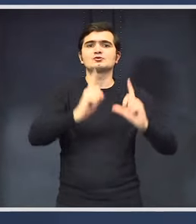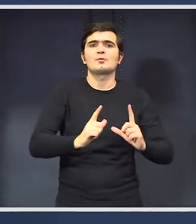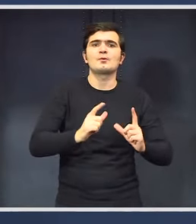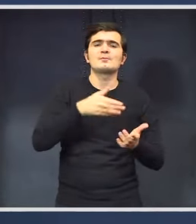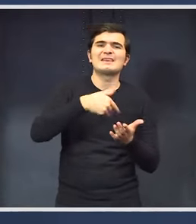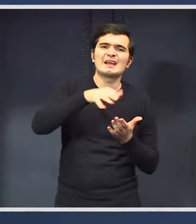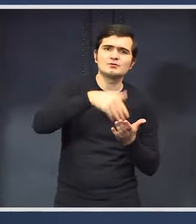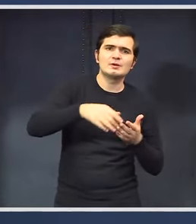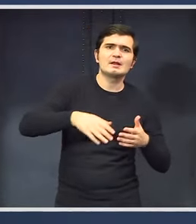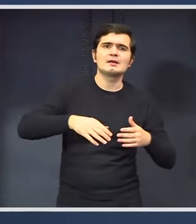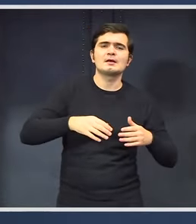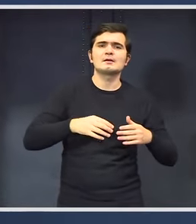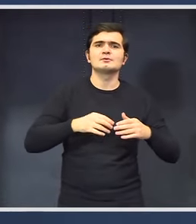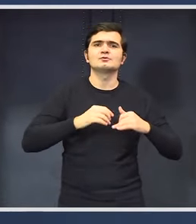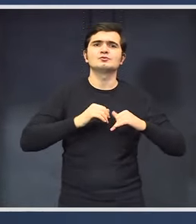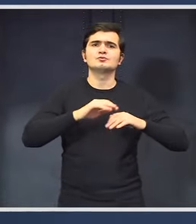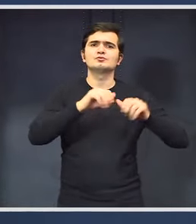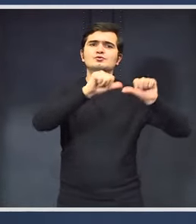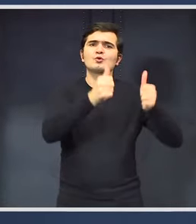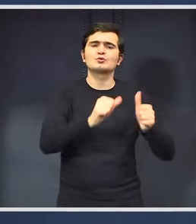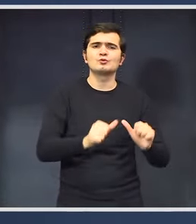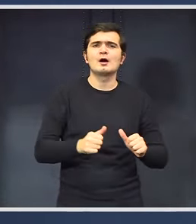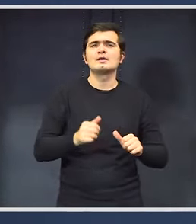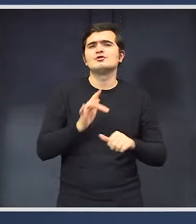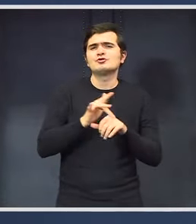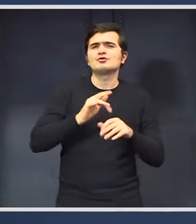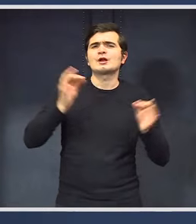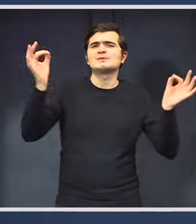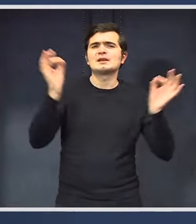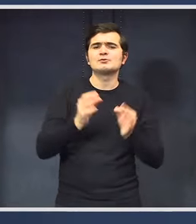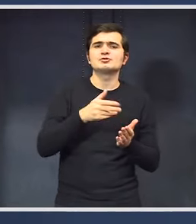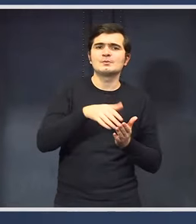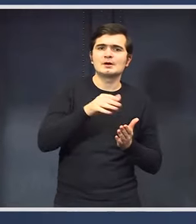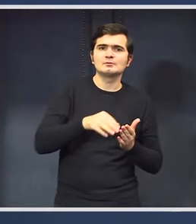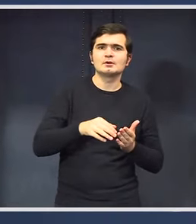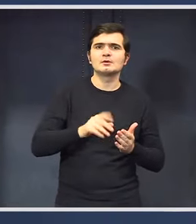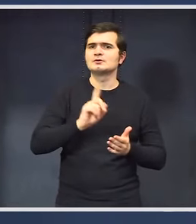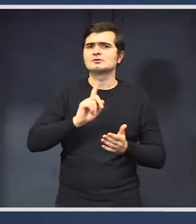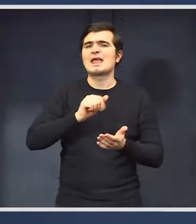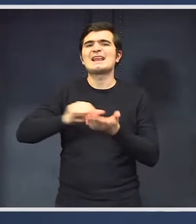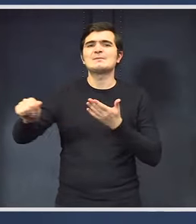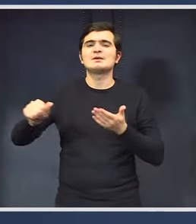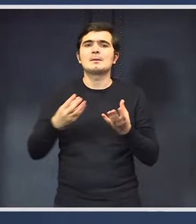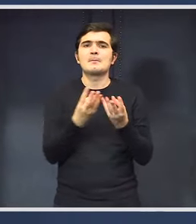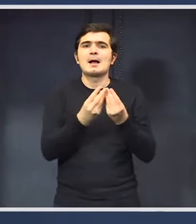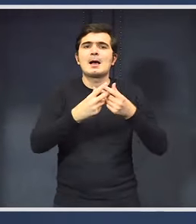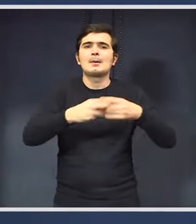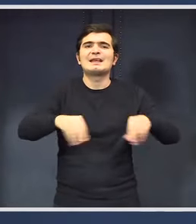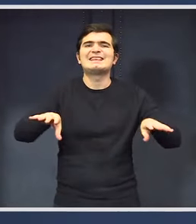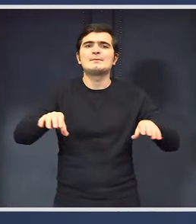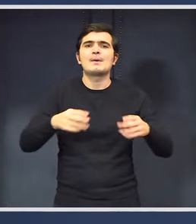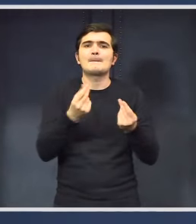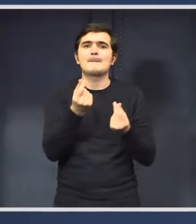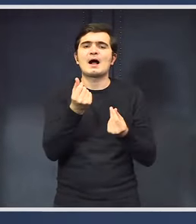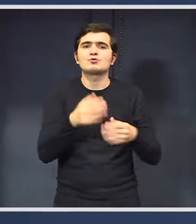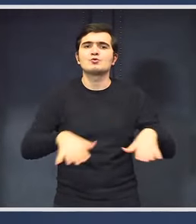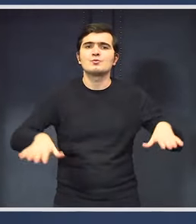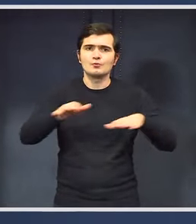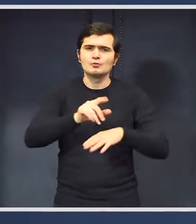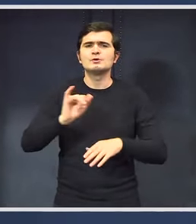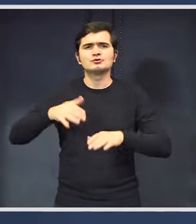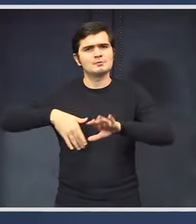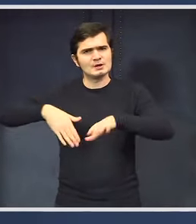structurare și prin reforme anul acesta vom încerca să le reducem, eliminăm risipa banului public, așa cum am spus de fiecare dată și ministrii au